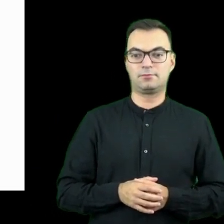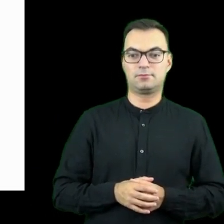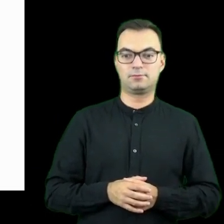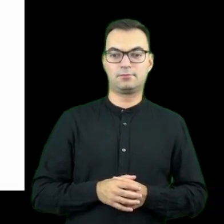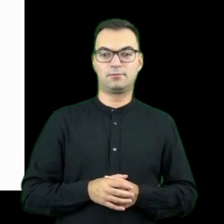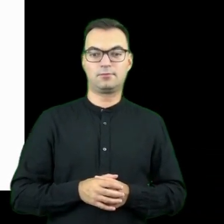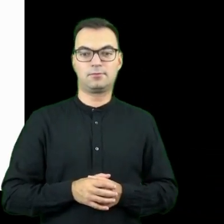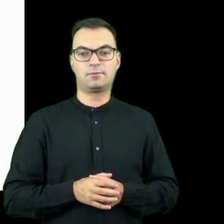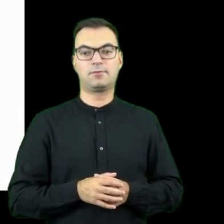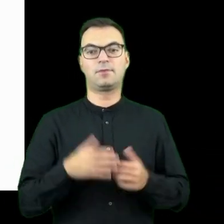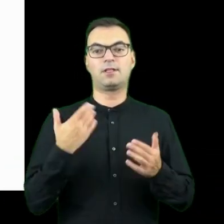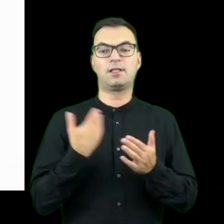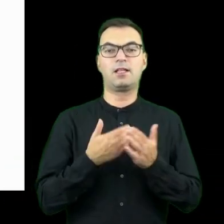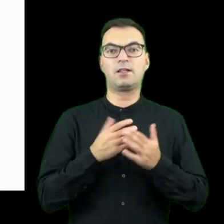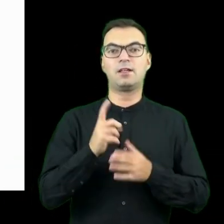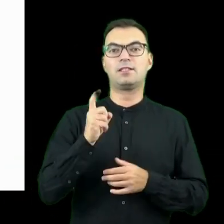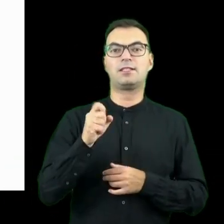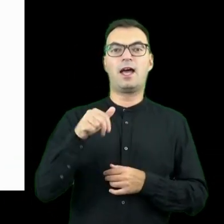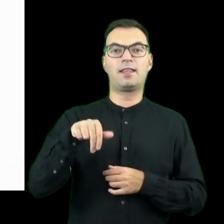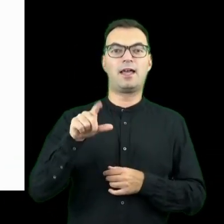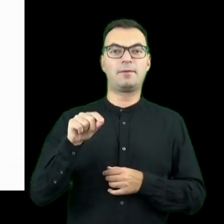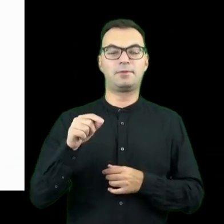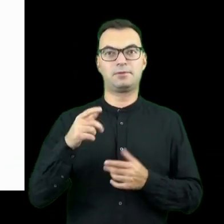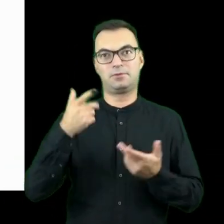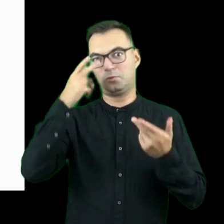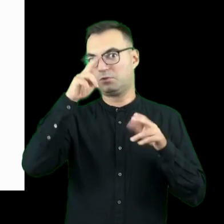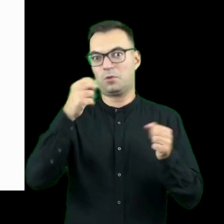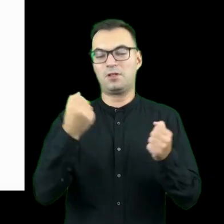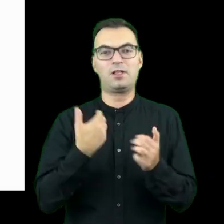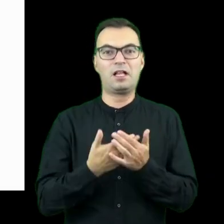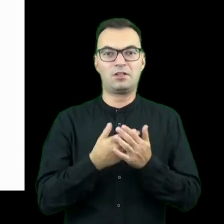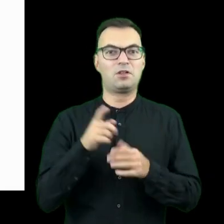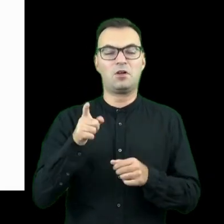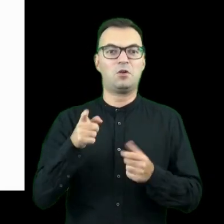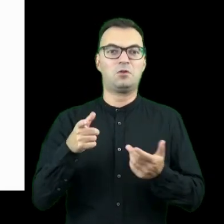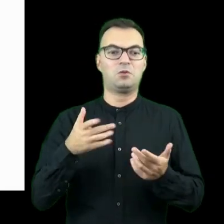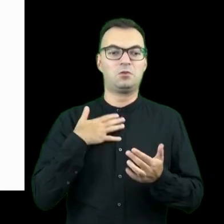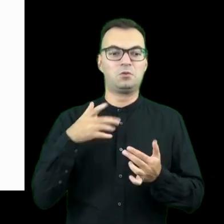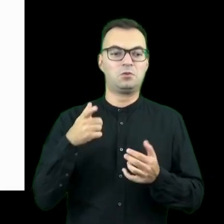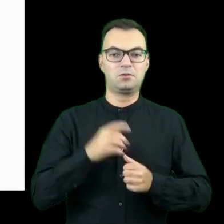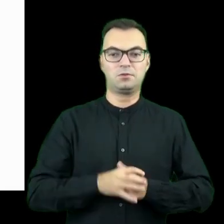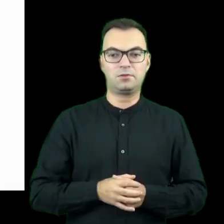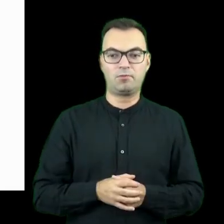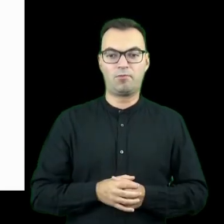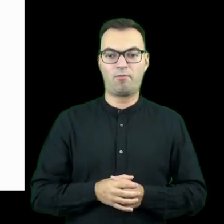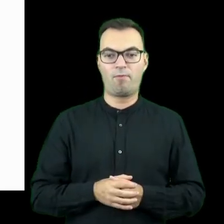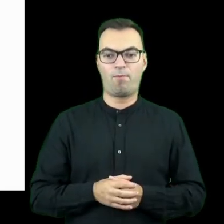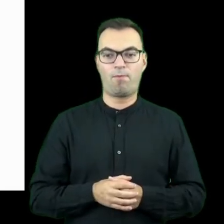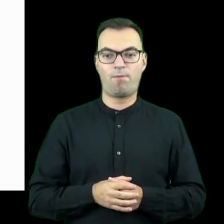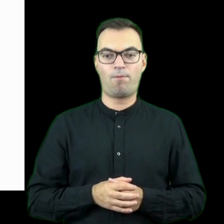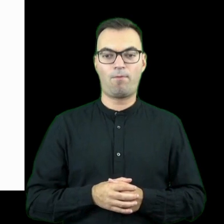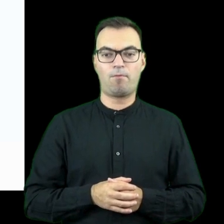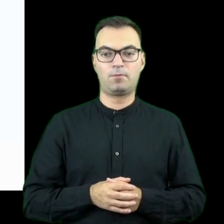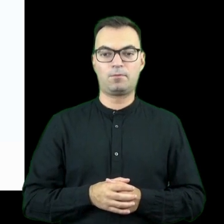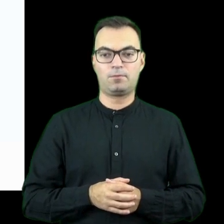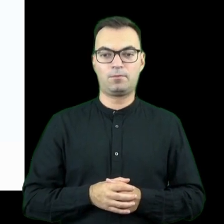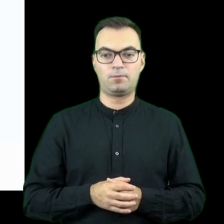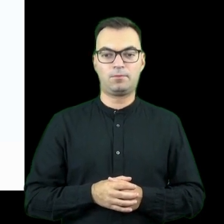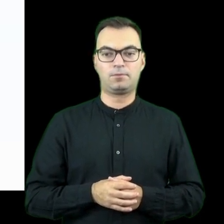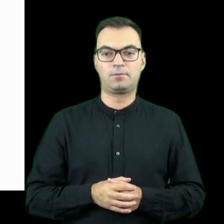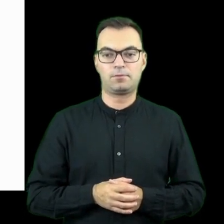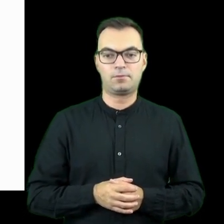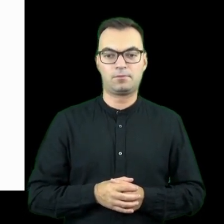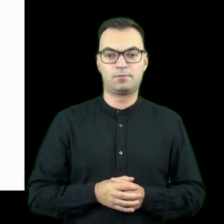No i teraz pytanie, dlaczego ten startup jest uznawany i w ogóle co to znaczy i dlaczego on jest uznawany, jakby jest też tymi finansowymi